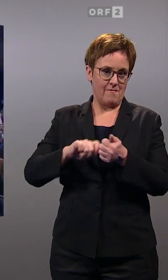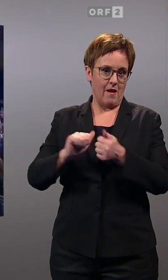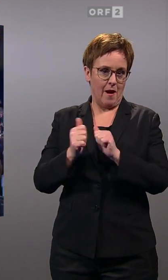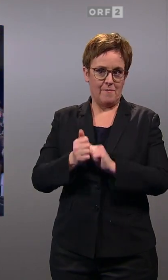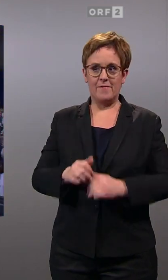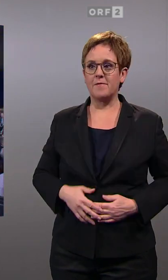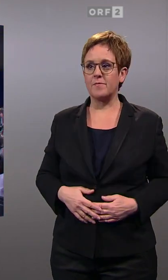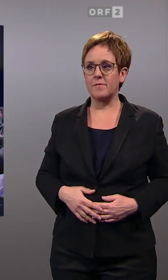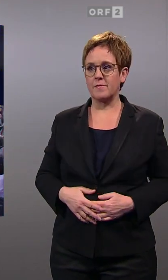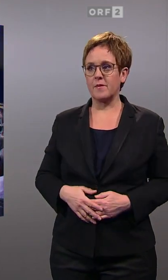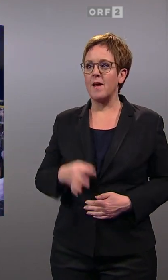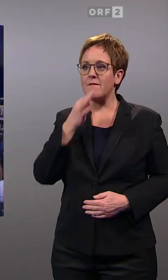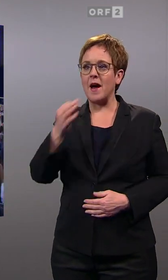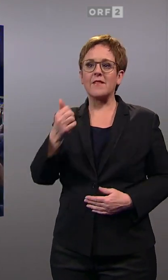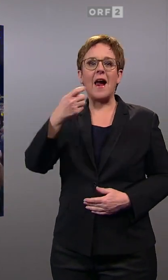Wo ist das Weltviertel?